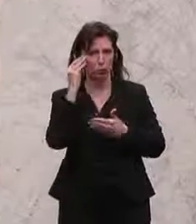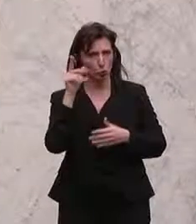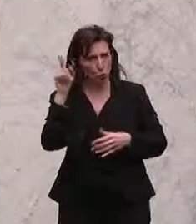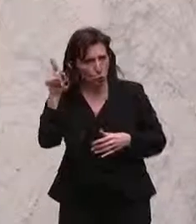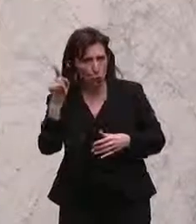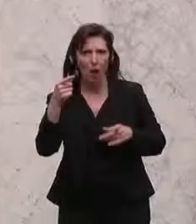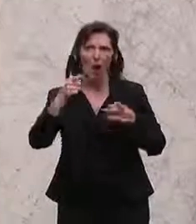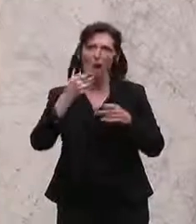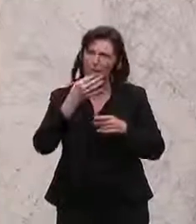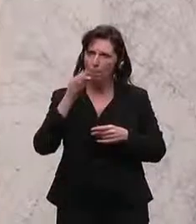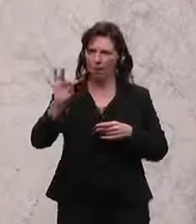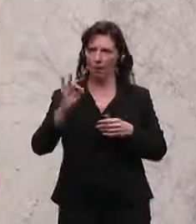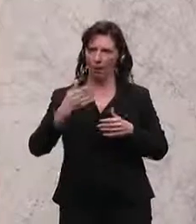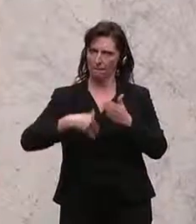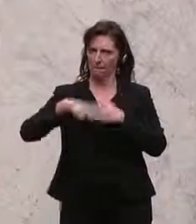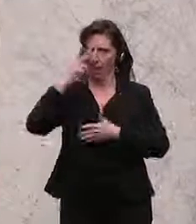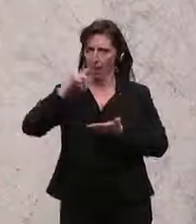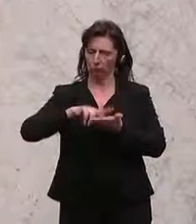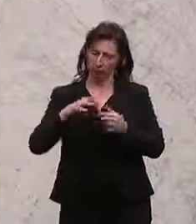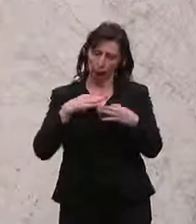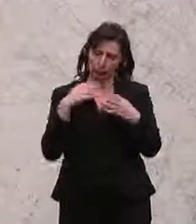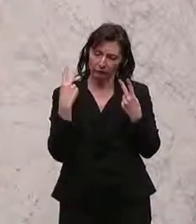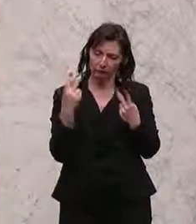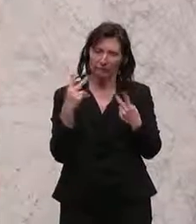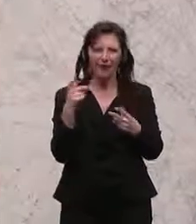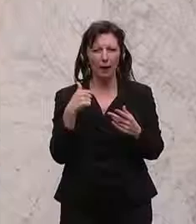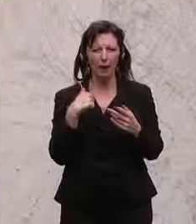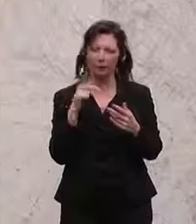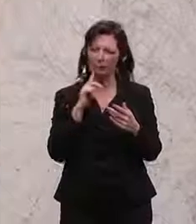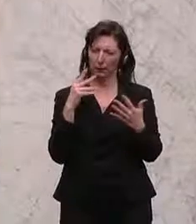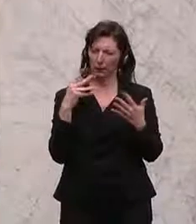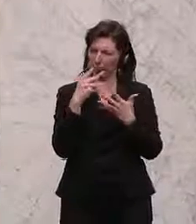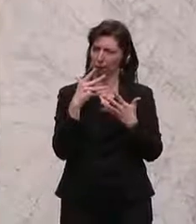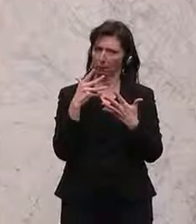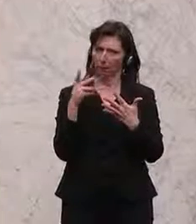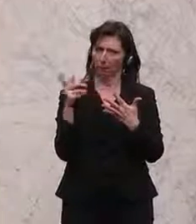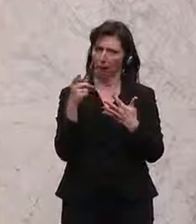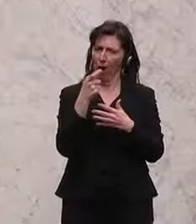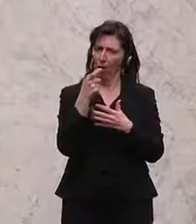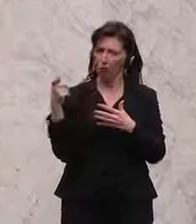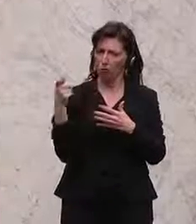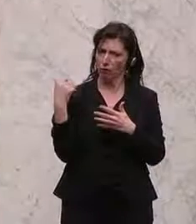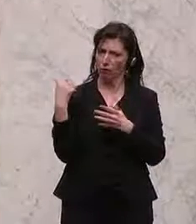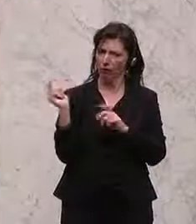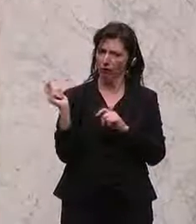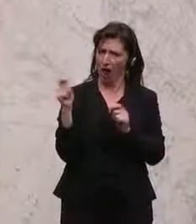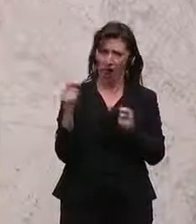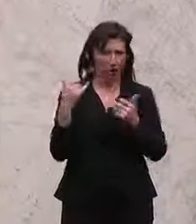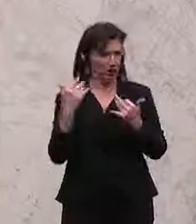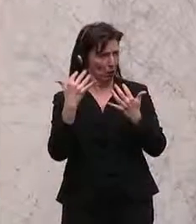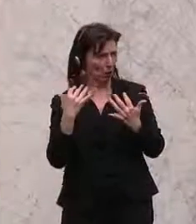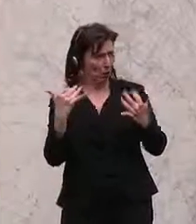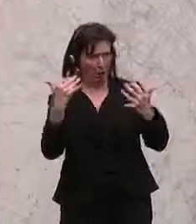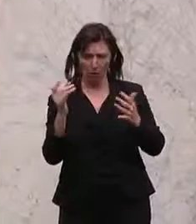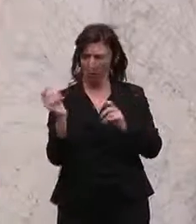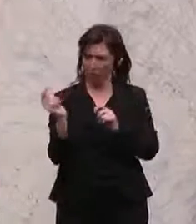mitzustärken. Ich halte das für sehr wichtig. Was mich ein bisschen irritiert ist, dass Sie das im Ausschuss eingebracht haben und jetzt im Plenum